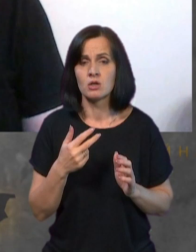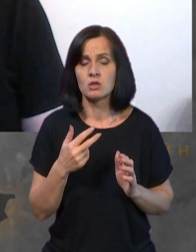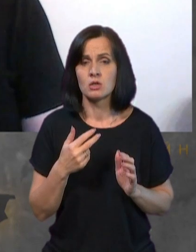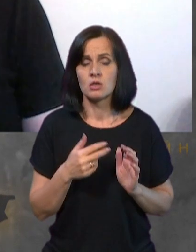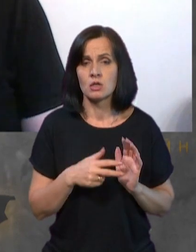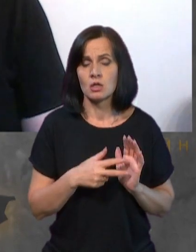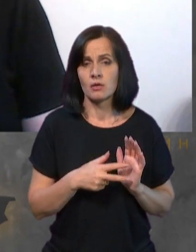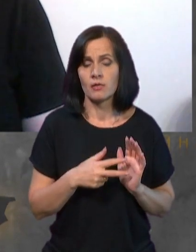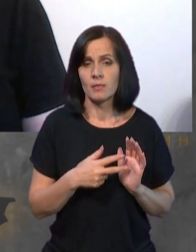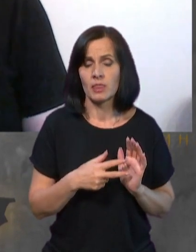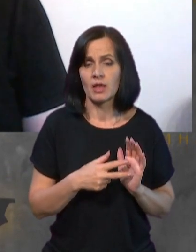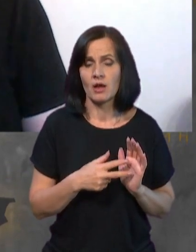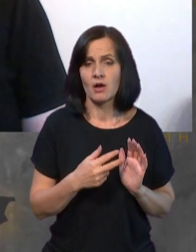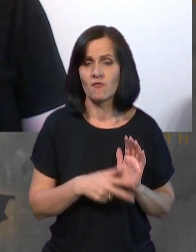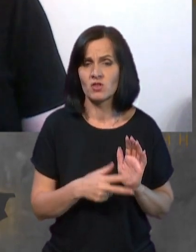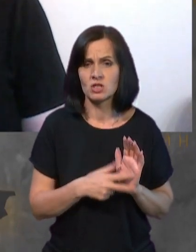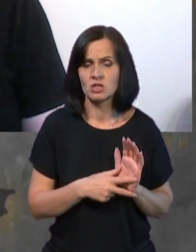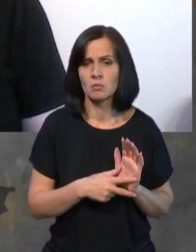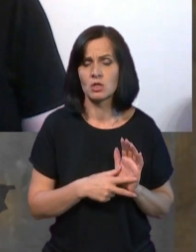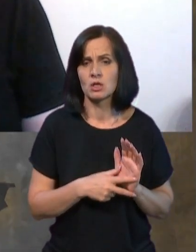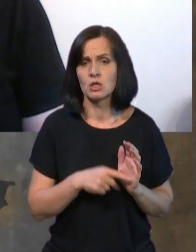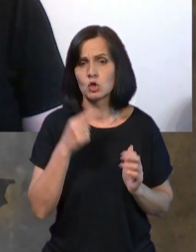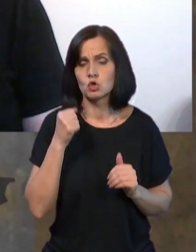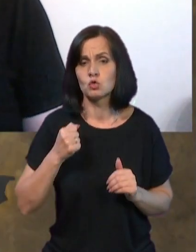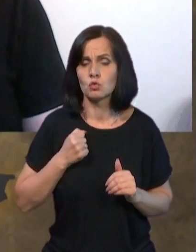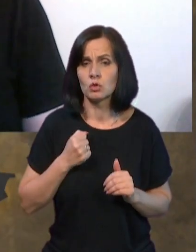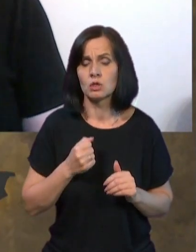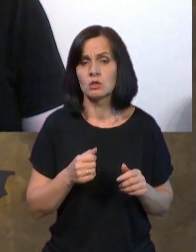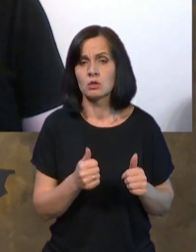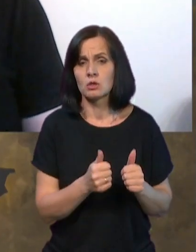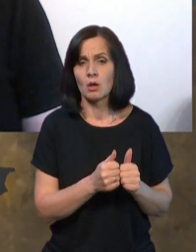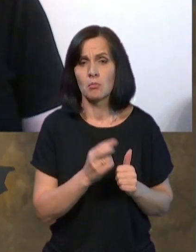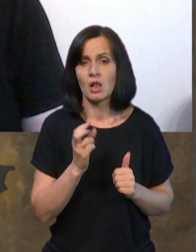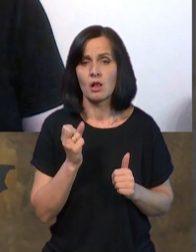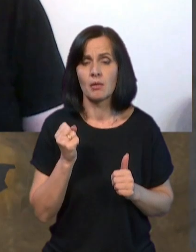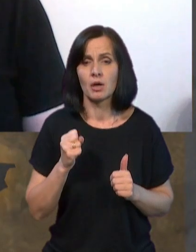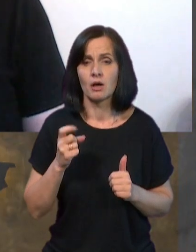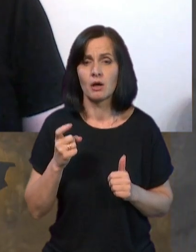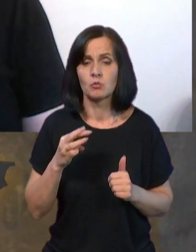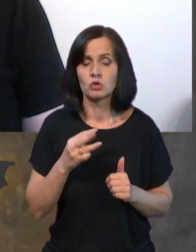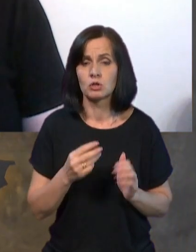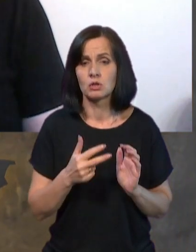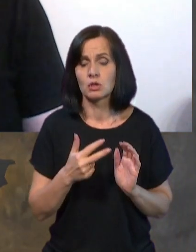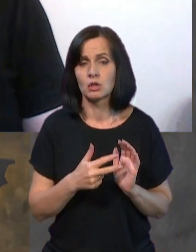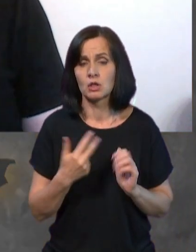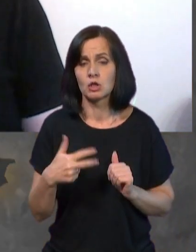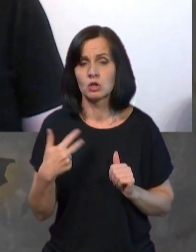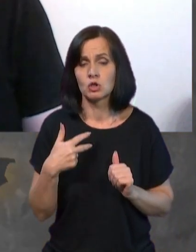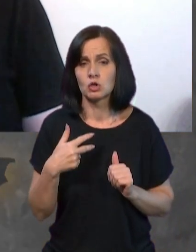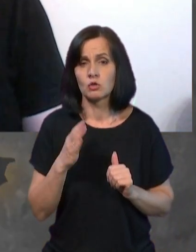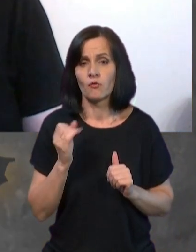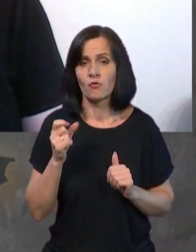районі Бахмута близько 30 вагнерівців. Як ви вважаєте, в зв'язку з тим, що українні союзники надають таку